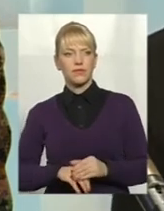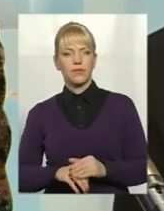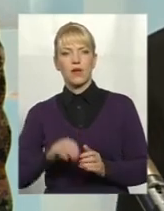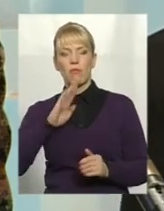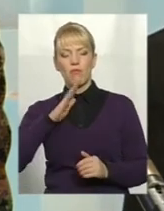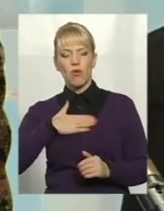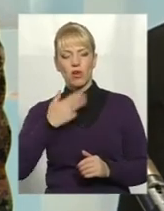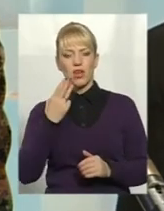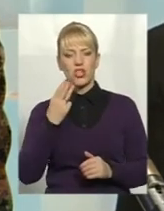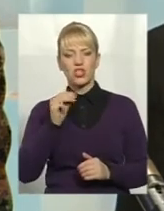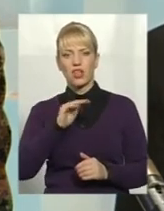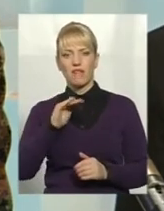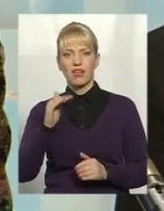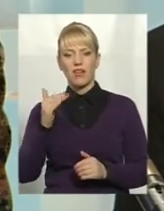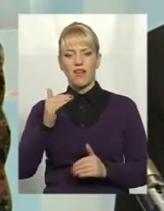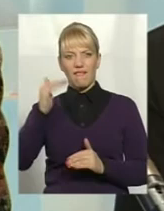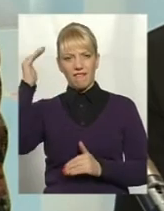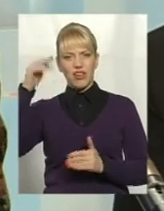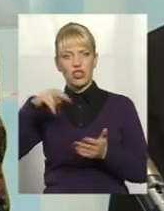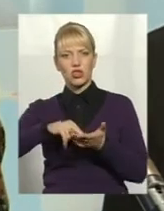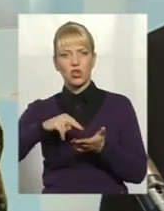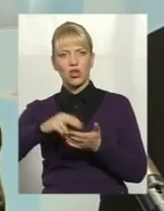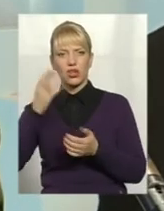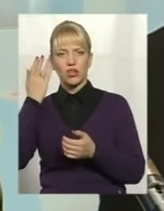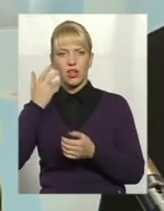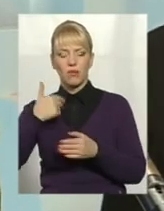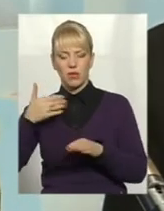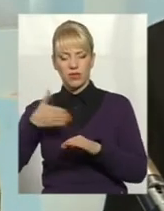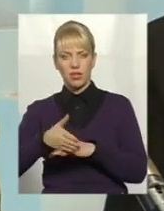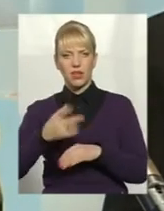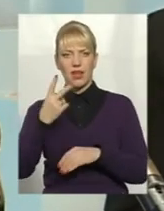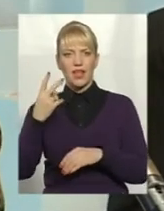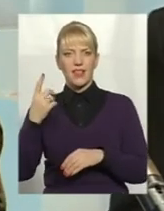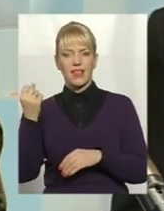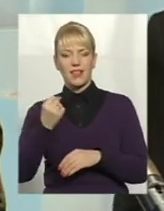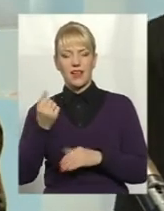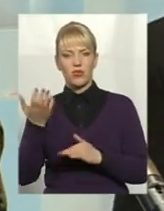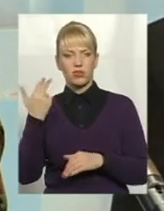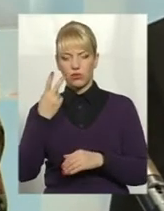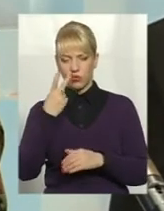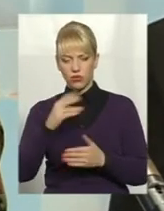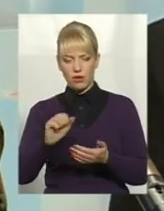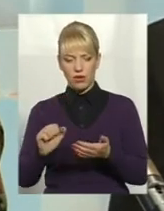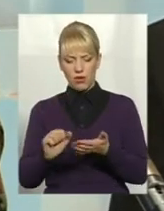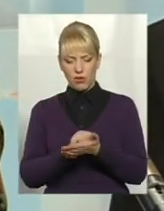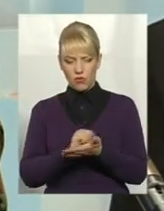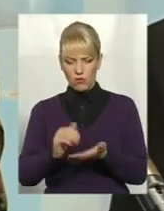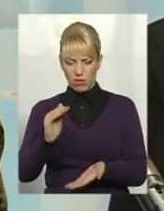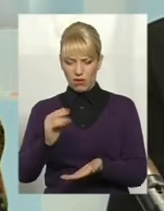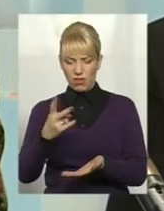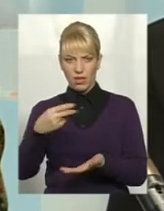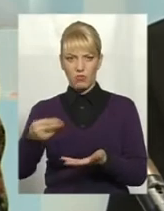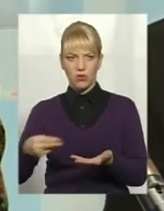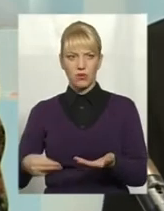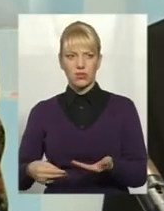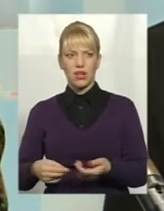який посвіщав мене неділю тому разу, коли увиділа мене таку пачку бумаг на підпис, сказав Владислав, ти не